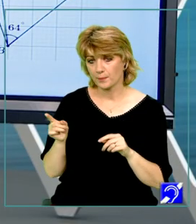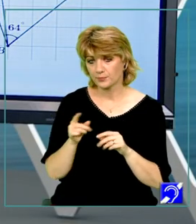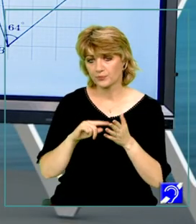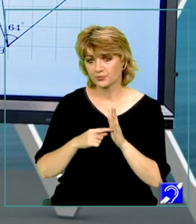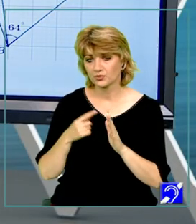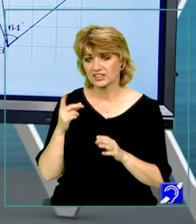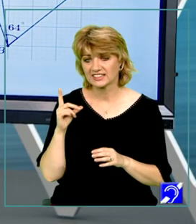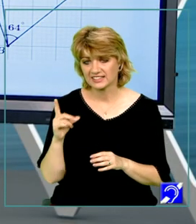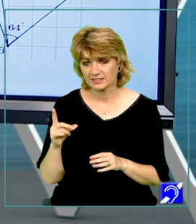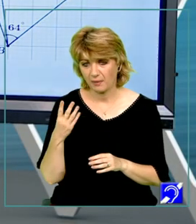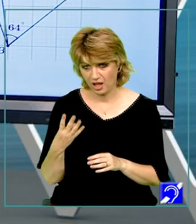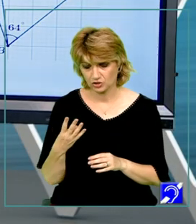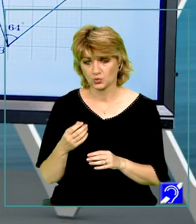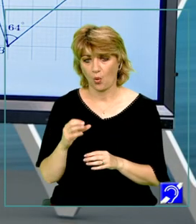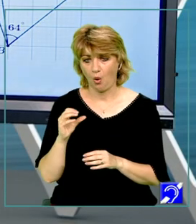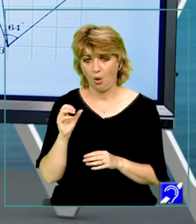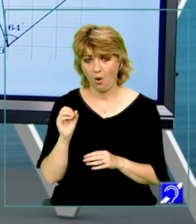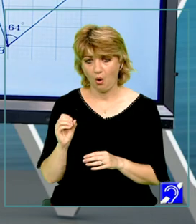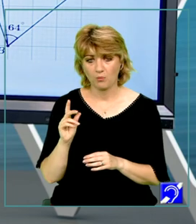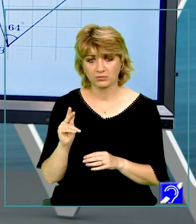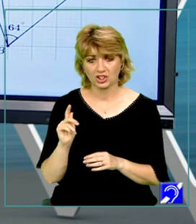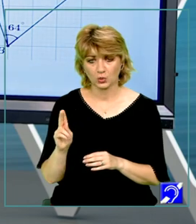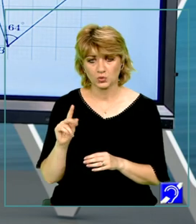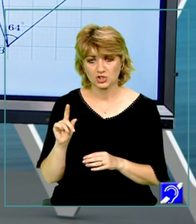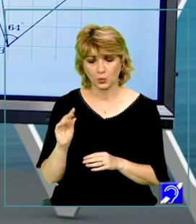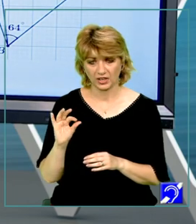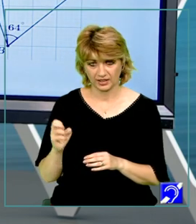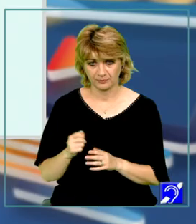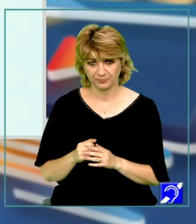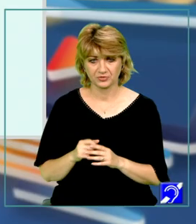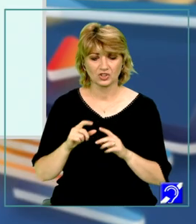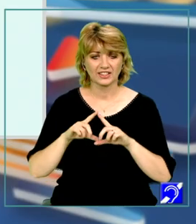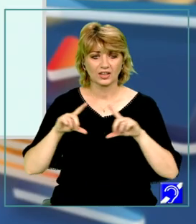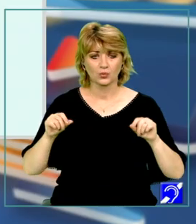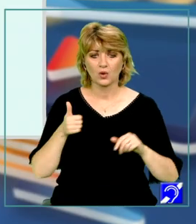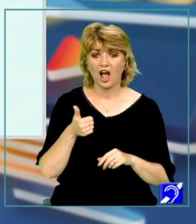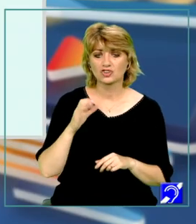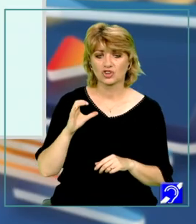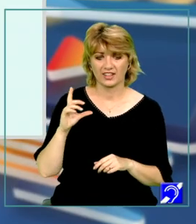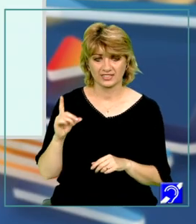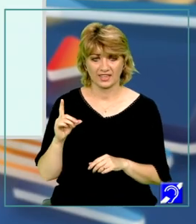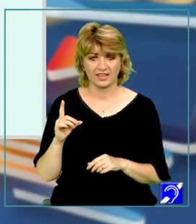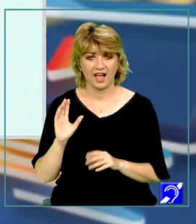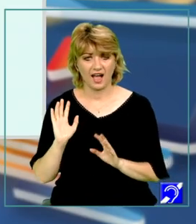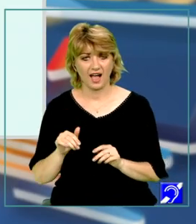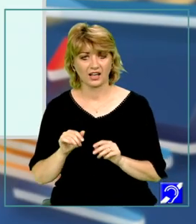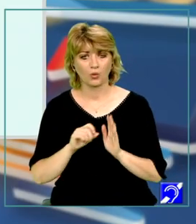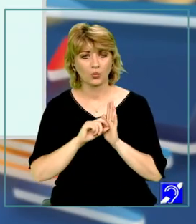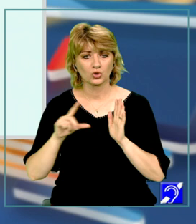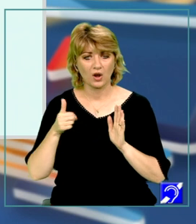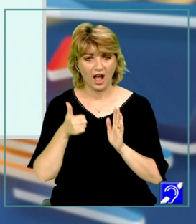răspunsul cu numărul 4. Triunghiul ACD are unghiul din A, adică unghiul DAC